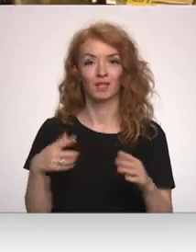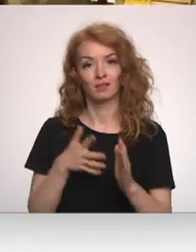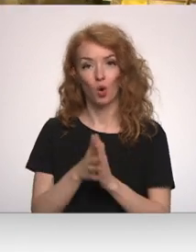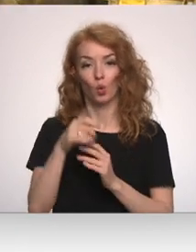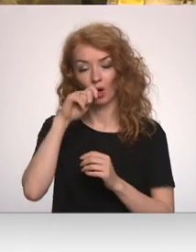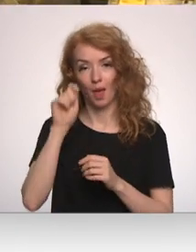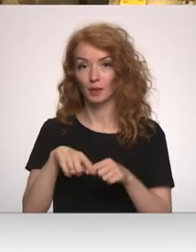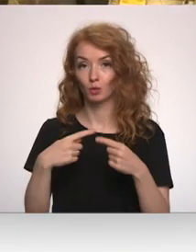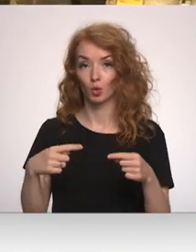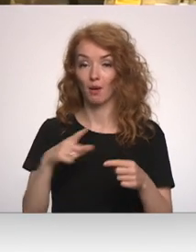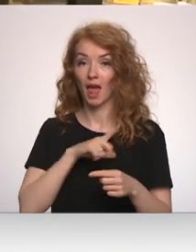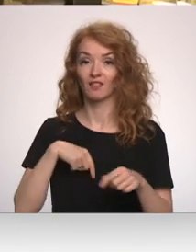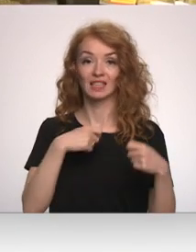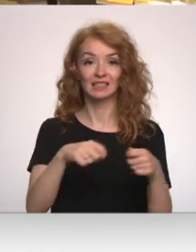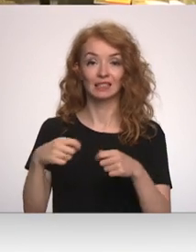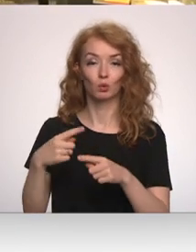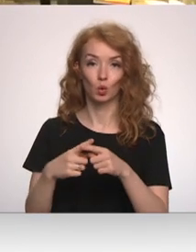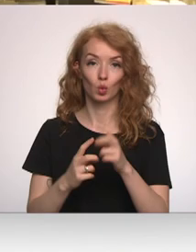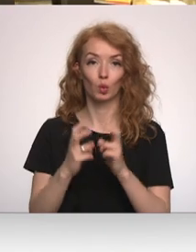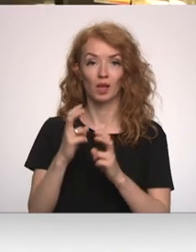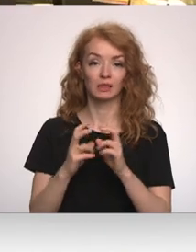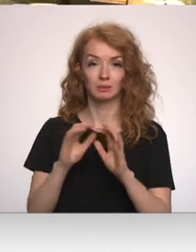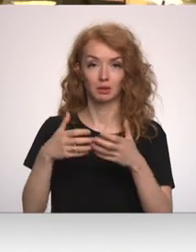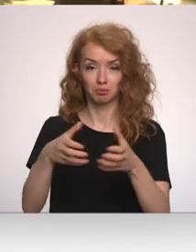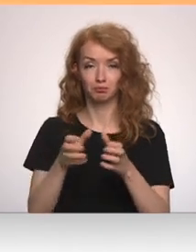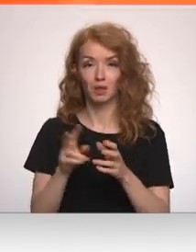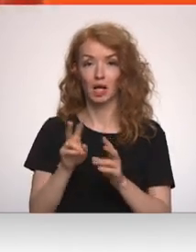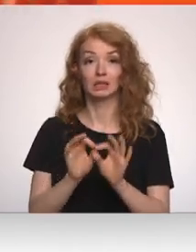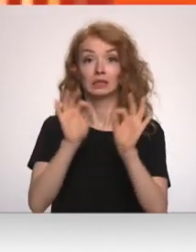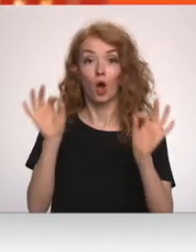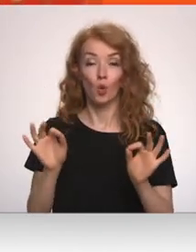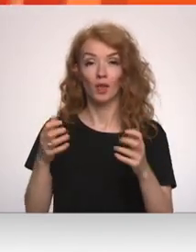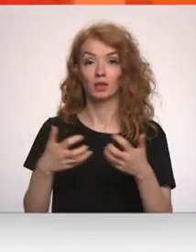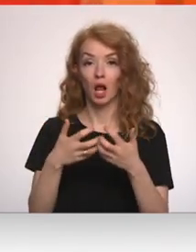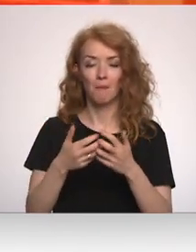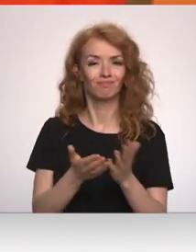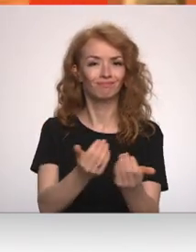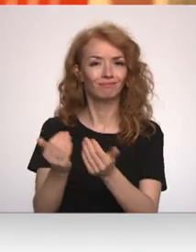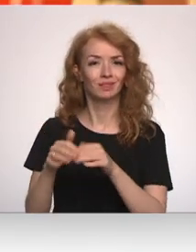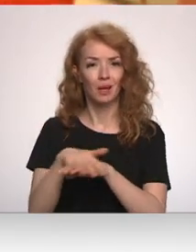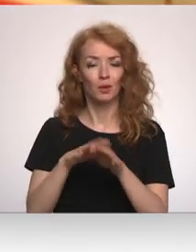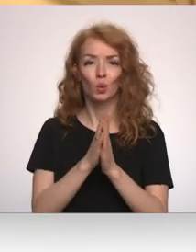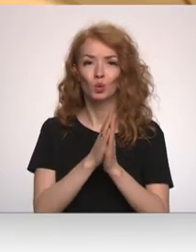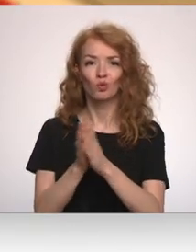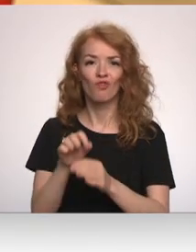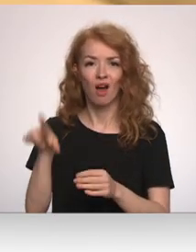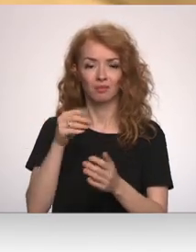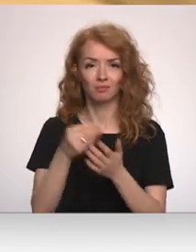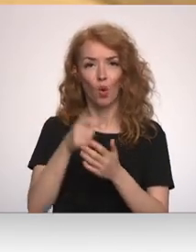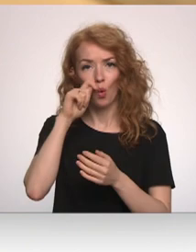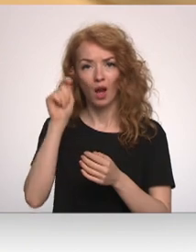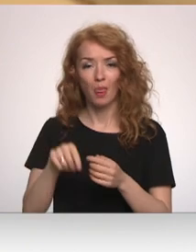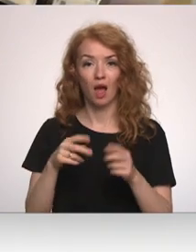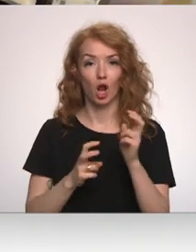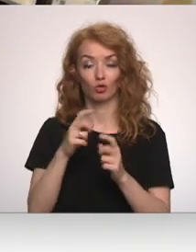produktiem. Latvijas tirzniecības un rūpniecības kamerai, kas sākoties karam Ukrainā aicināja sabiedrību aktīvāk pirkt Ukrainā ražots